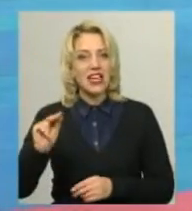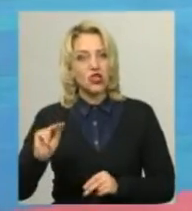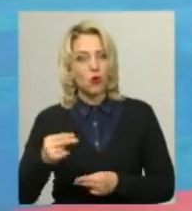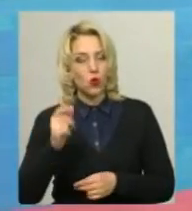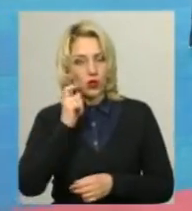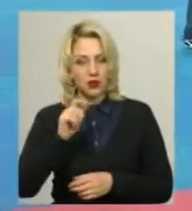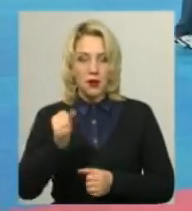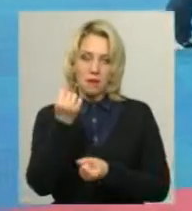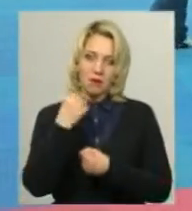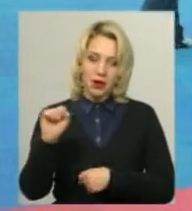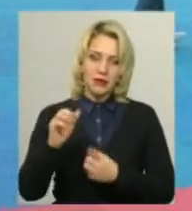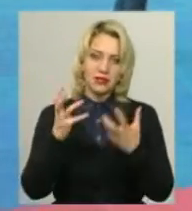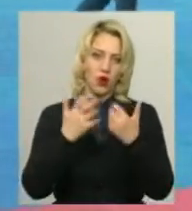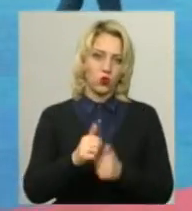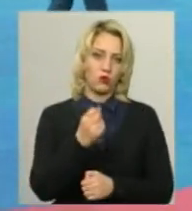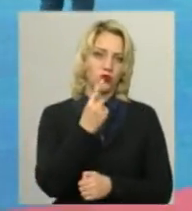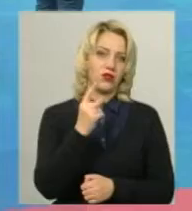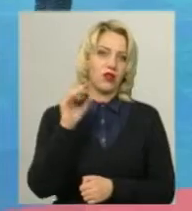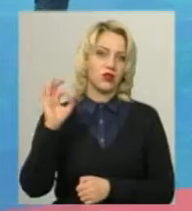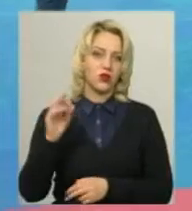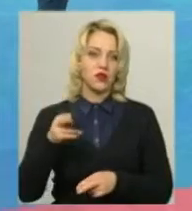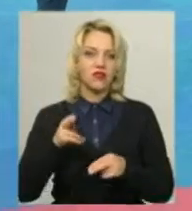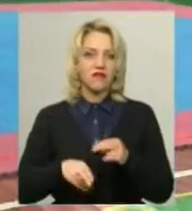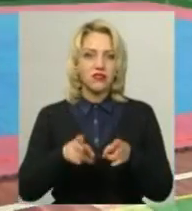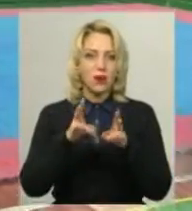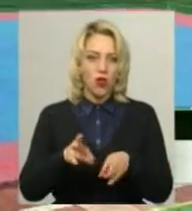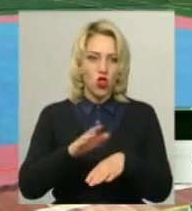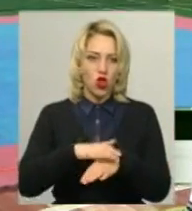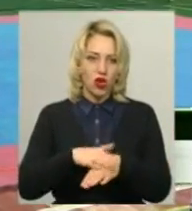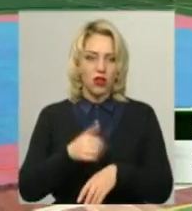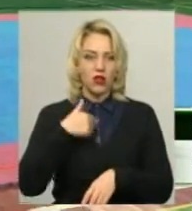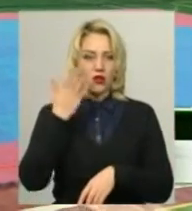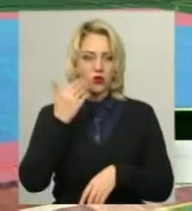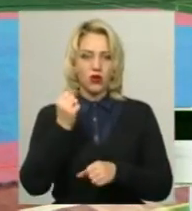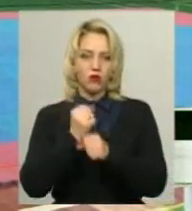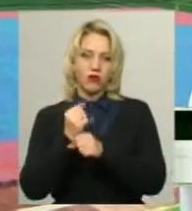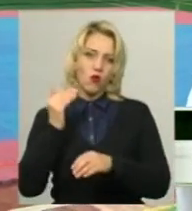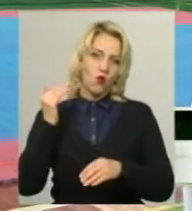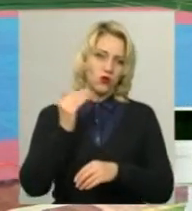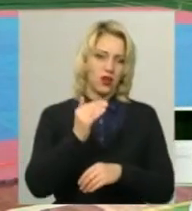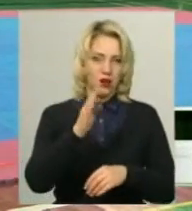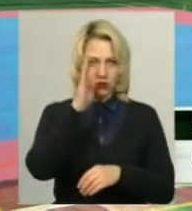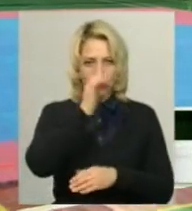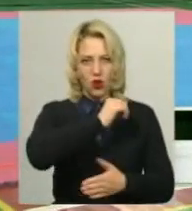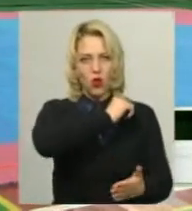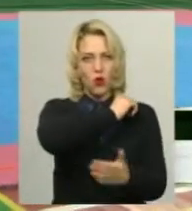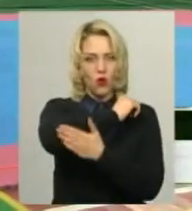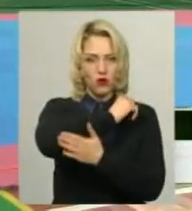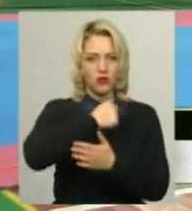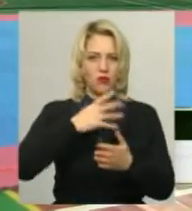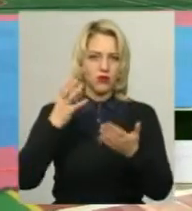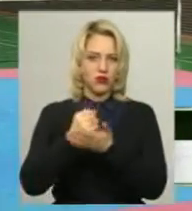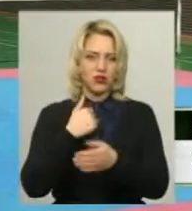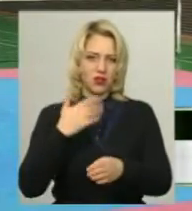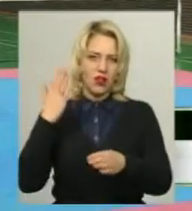Він переміг з рахунком 11-0 і завершив сутичку з травмованою ногою. Я коли бив удар, він поставив локоть і я вдарив, виходить,